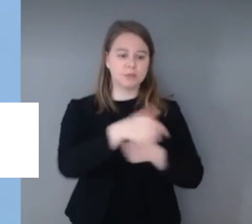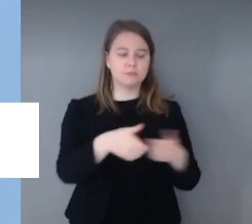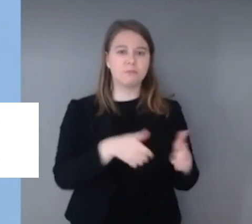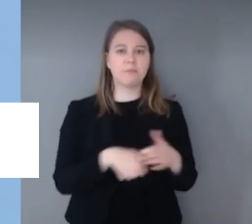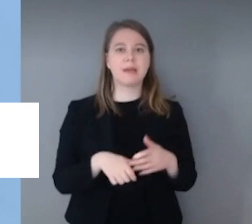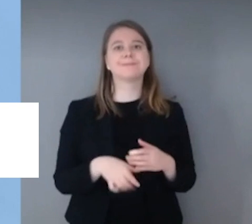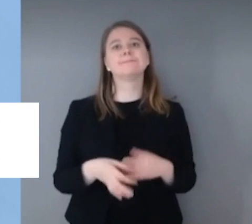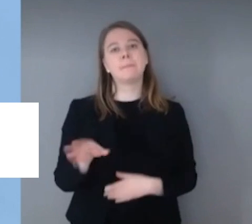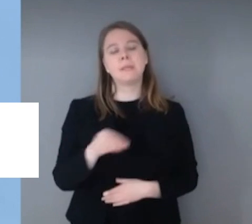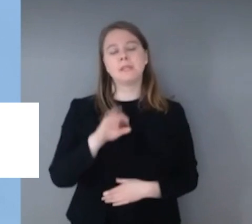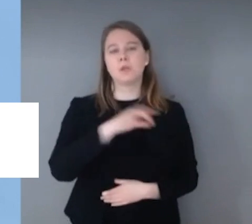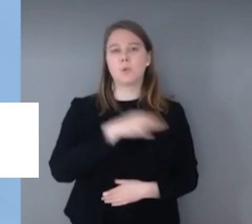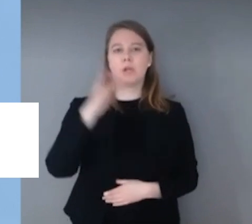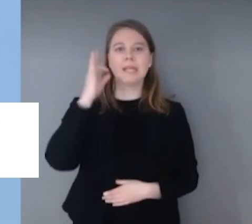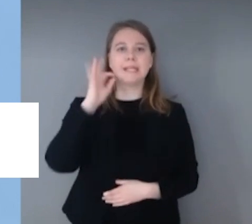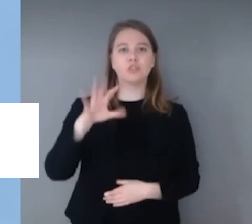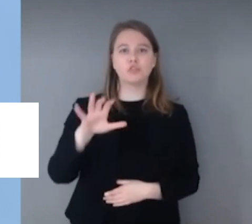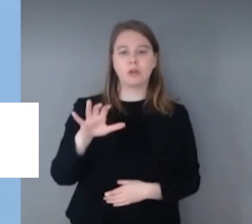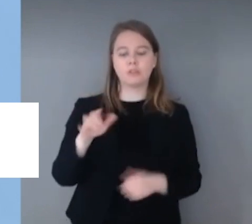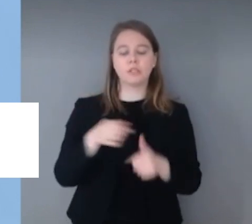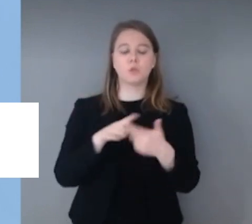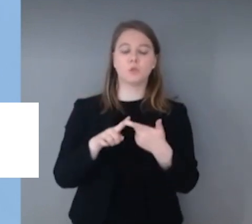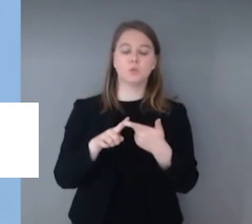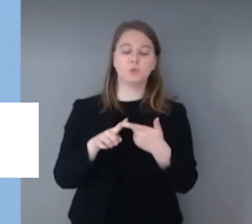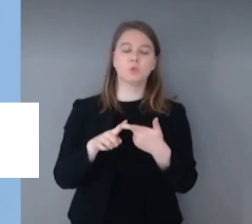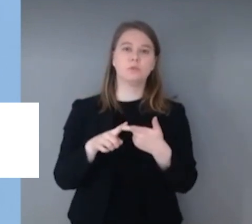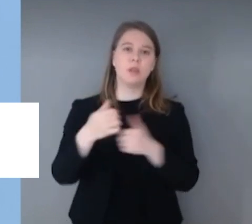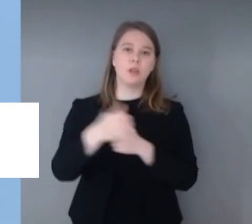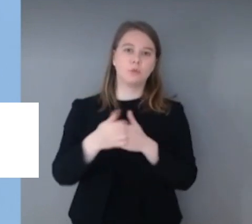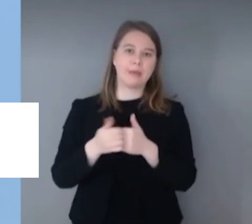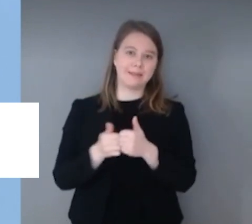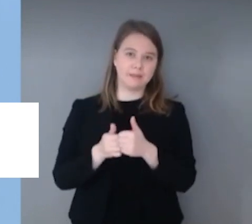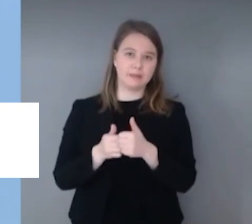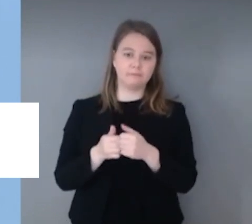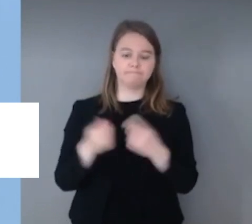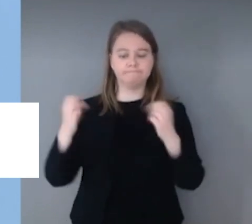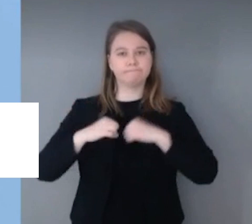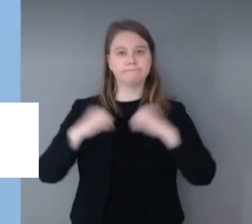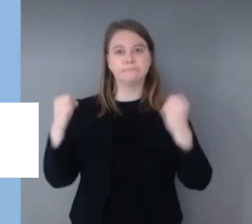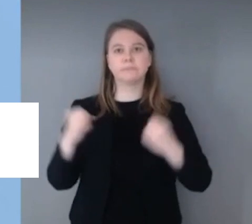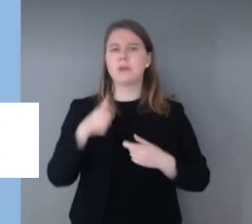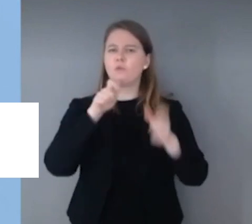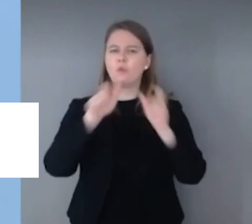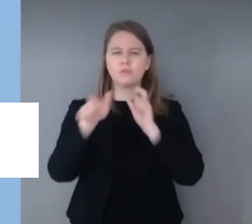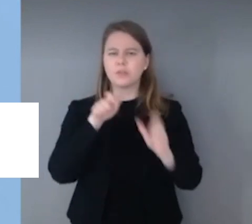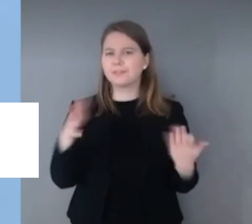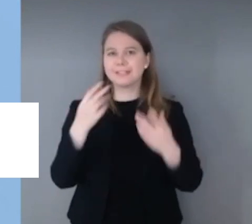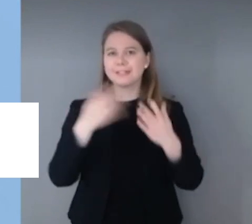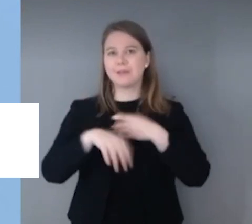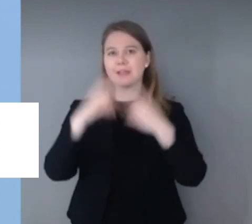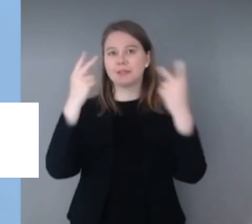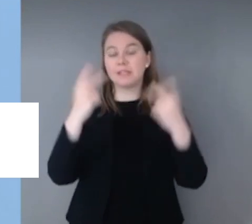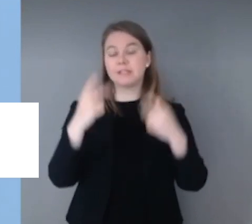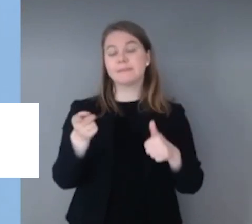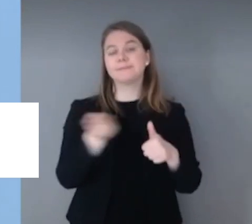gemeinsam mit den Sozialpartnerorganisationen befunden wurde. Auch da jetzt schlagwortartig die wichtigsten Punkte. Erstens, es